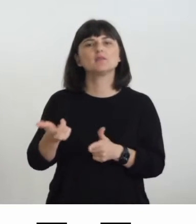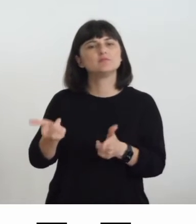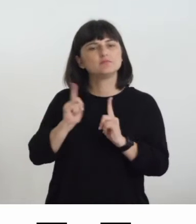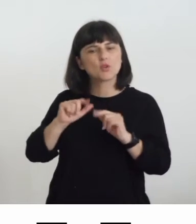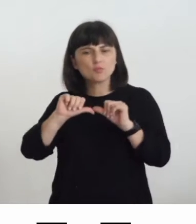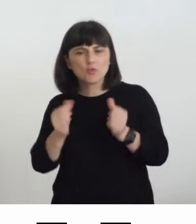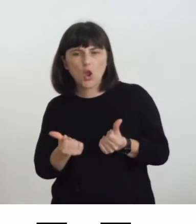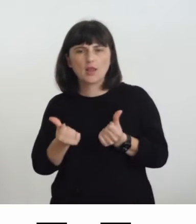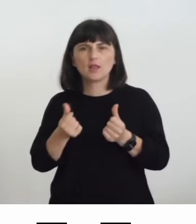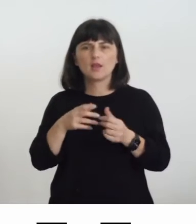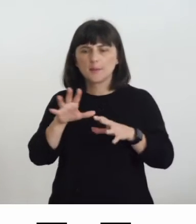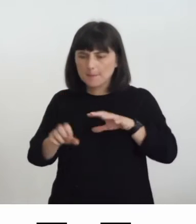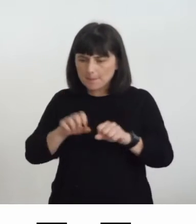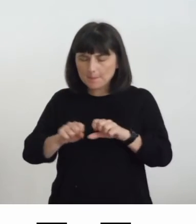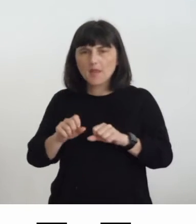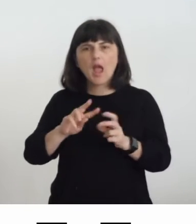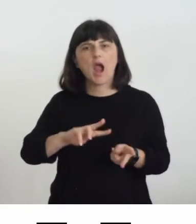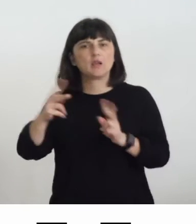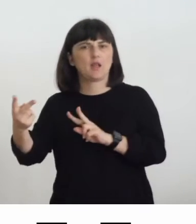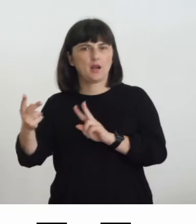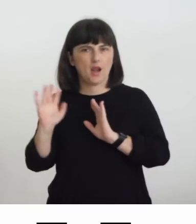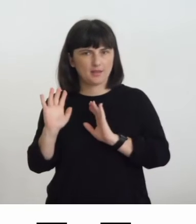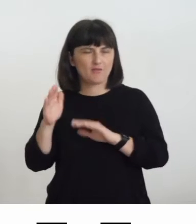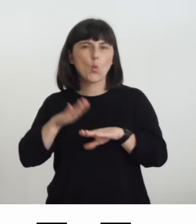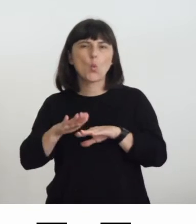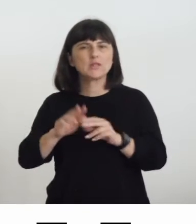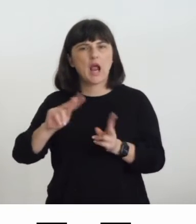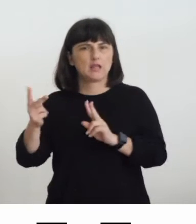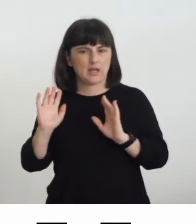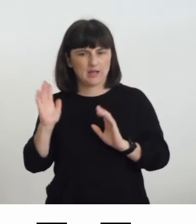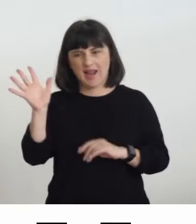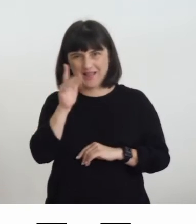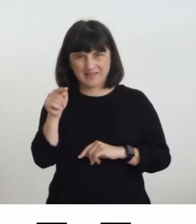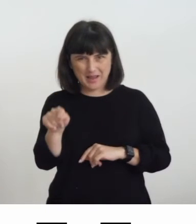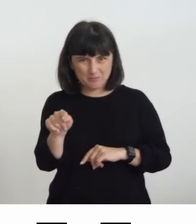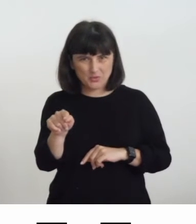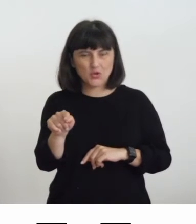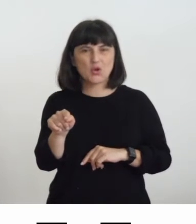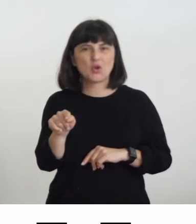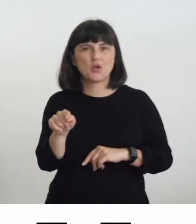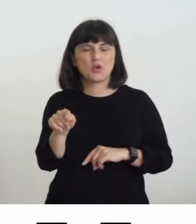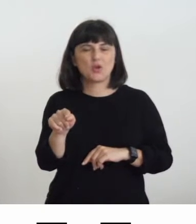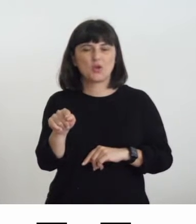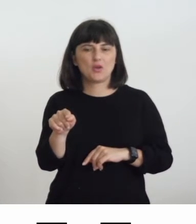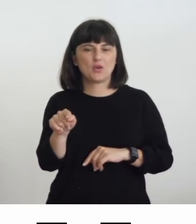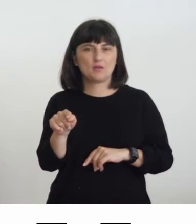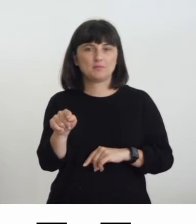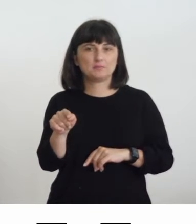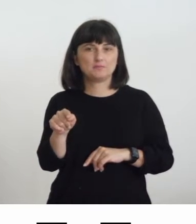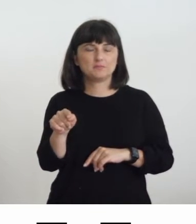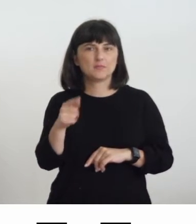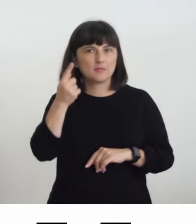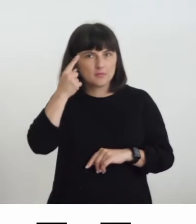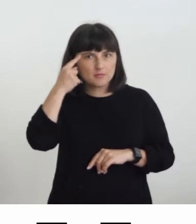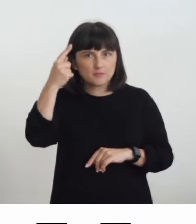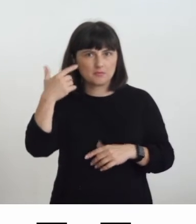di fruizione alternative. Ad esempio, questa era davvero un'idea